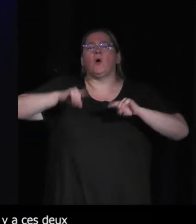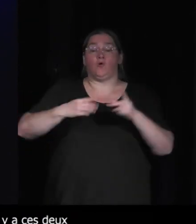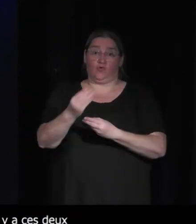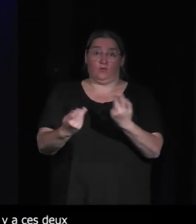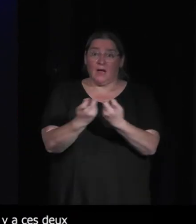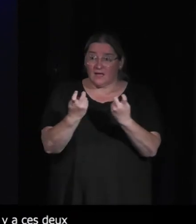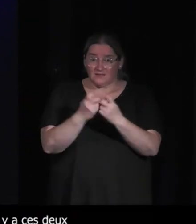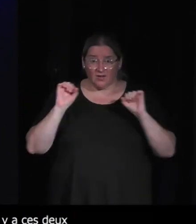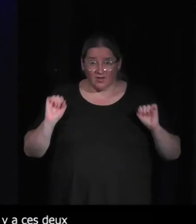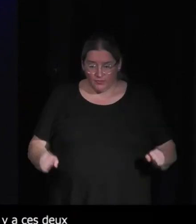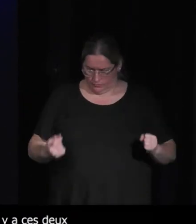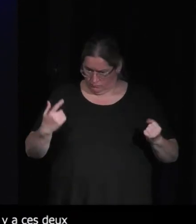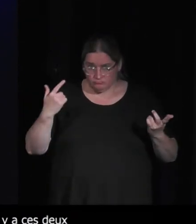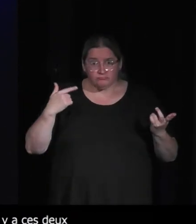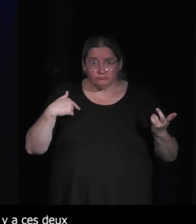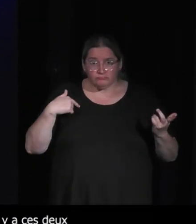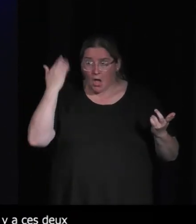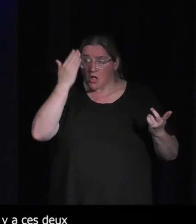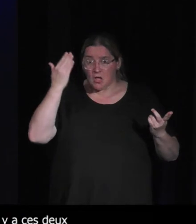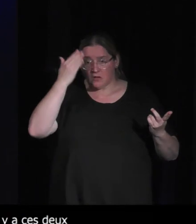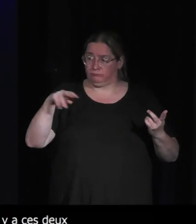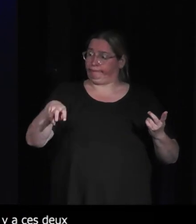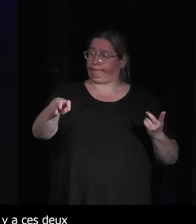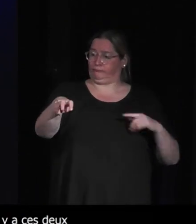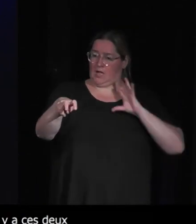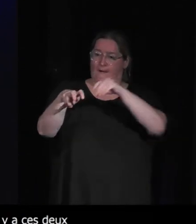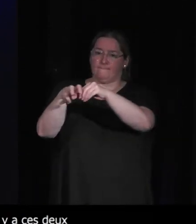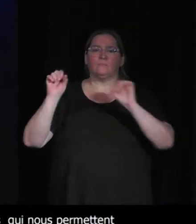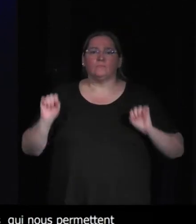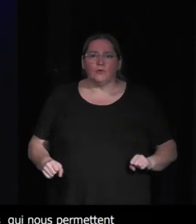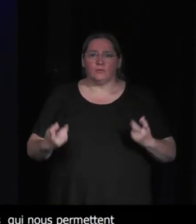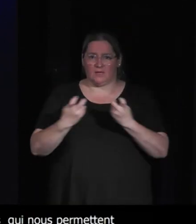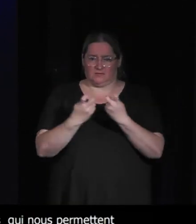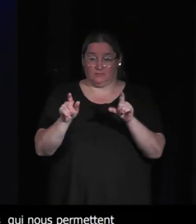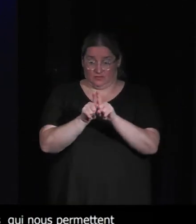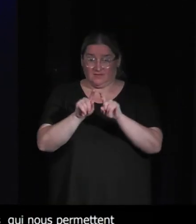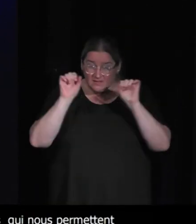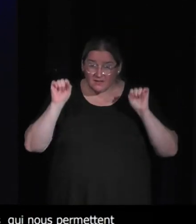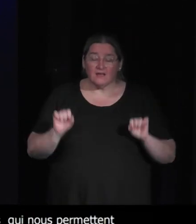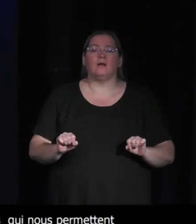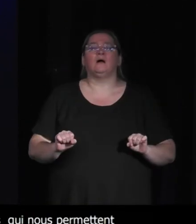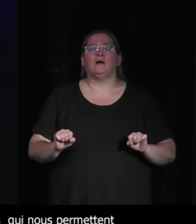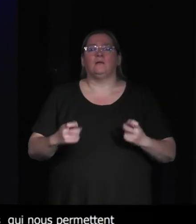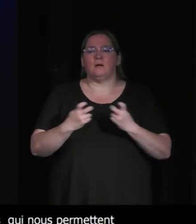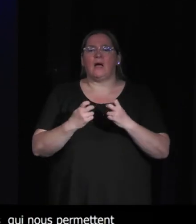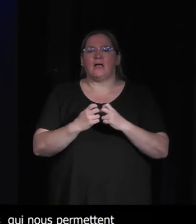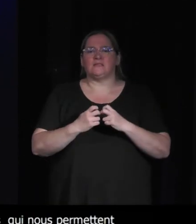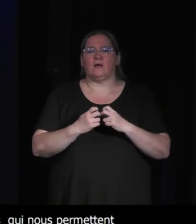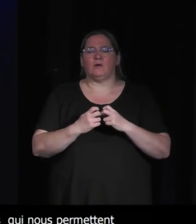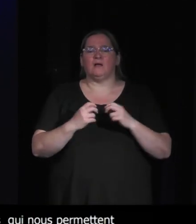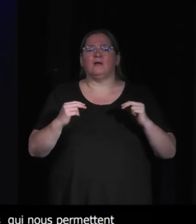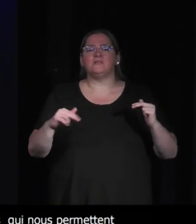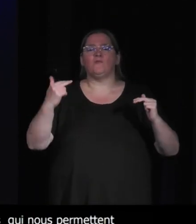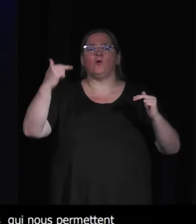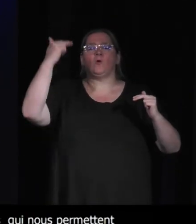purement la créature bien sûr selon son identité son historique et on a la possibilité de remonter dans les niveaux comme ça en